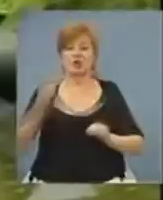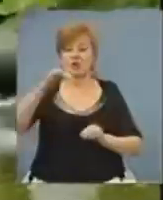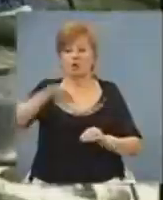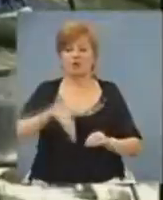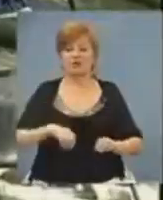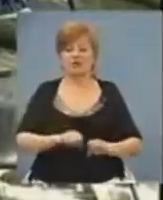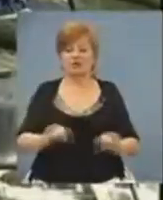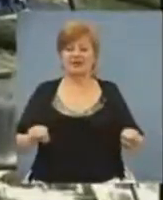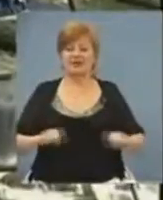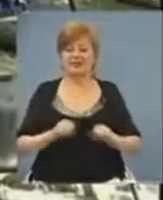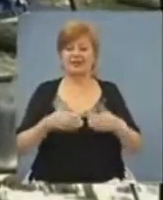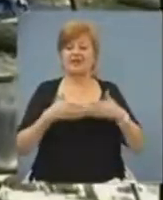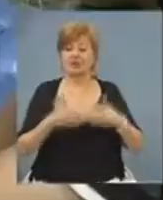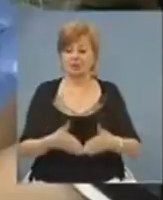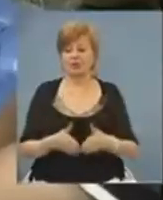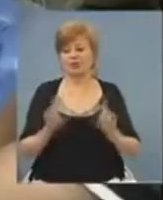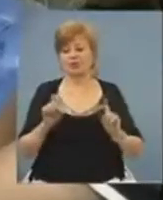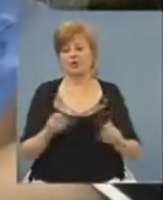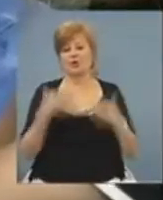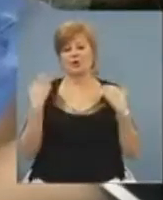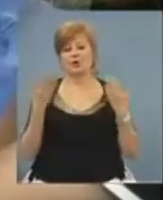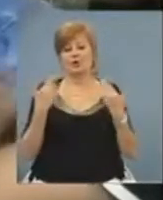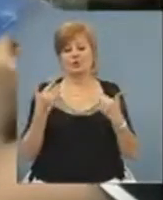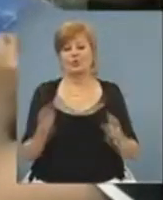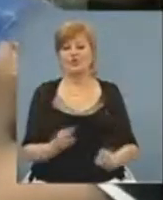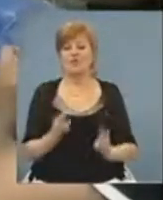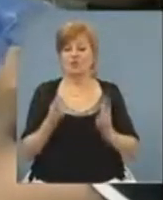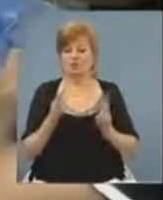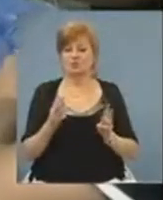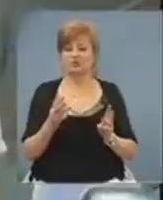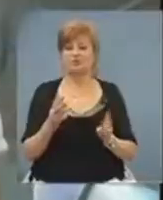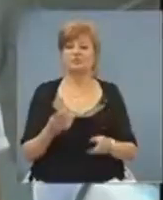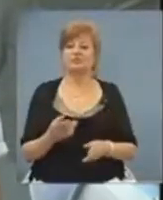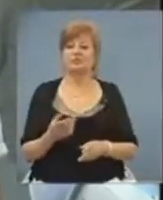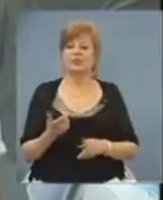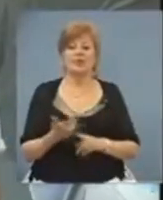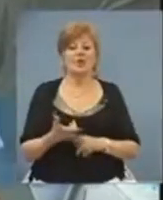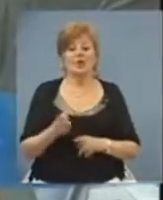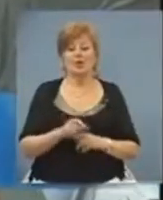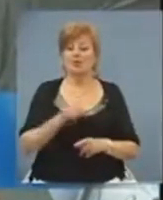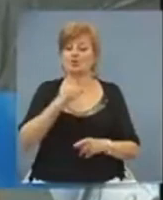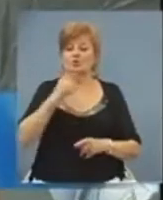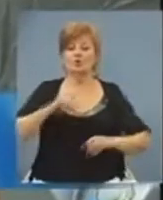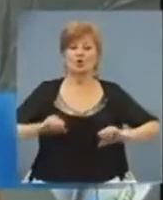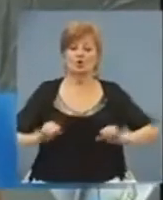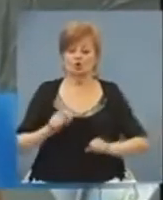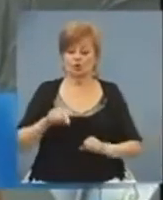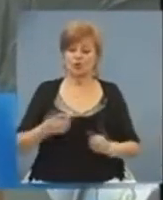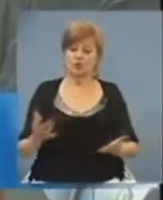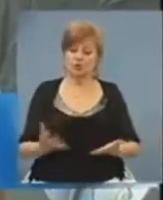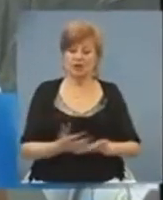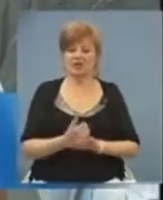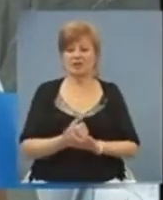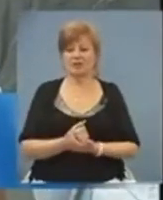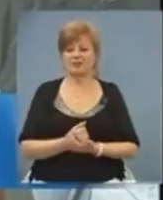надувних човнах та посиденьки біля вогнища. Все, аби у різноманітнити дозвілля. Очень много друзей нашла себе.